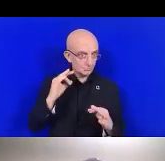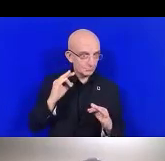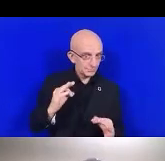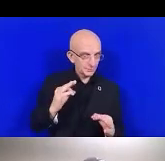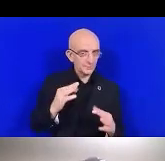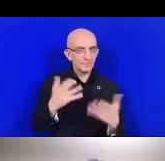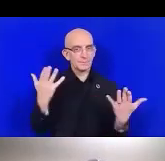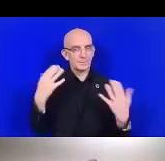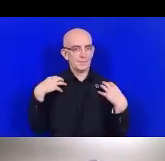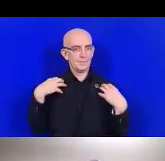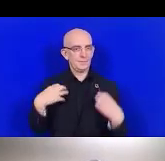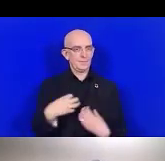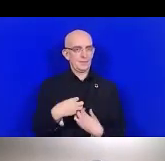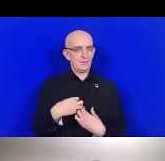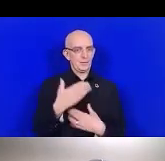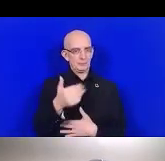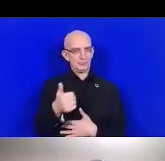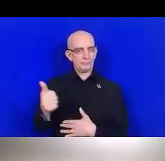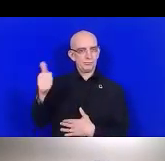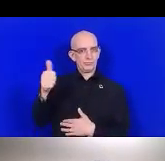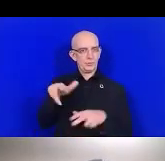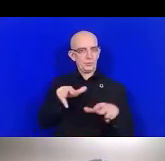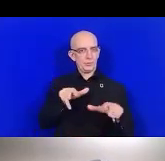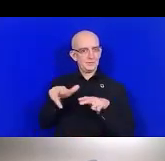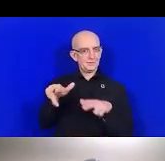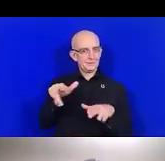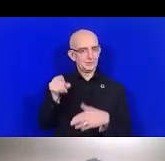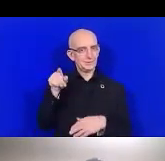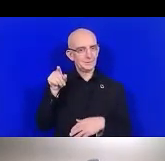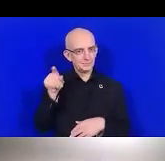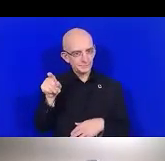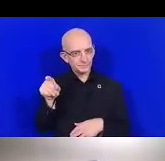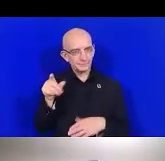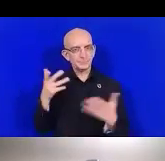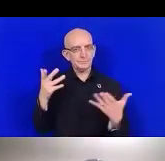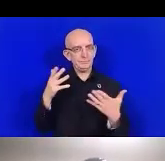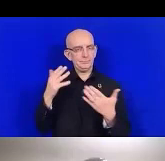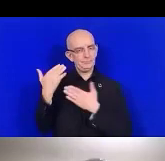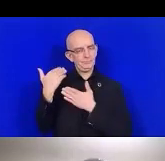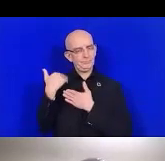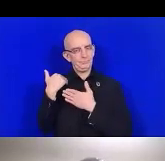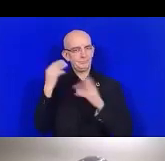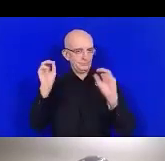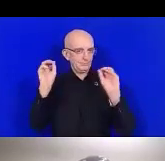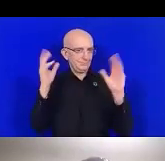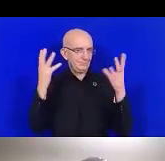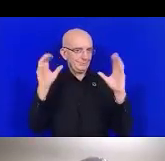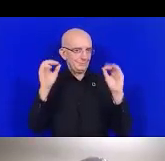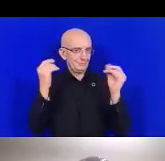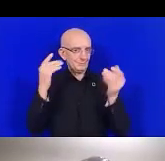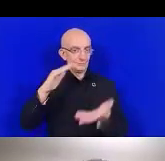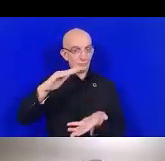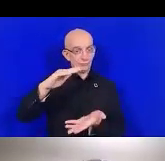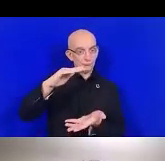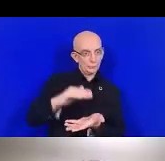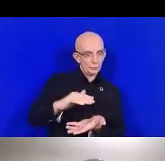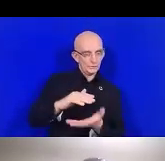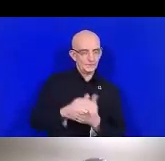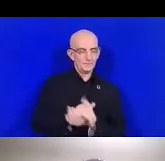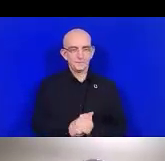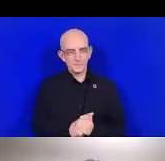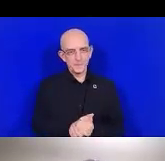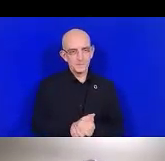catastrophe et qui se focalisaient sur les relations interactives. Et grâce à tout cela, nous avons pu